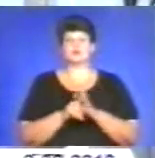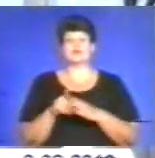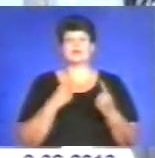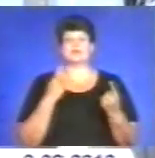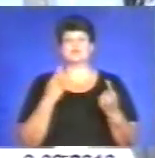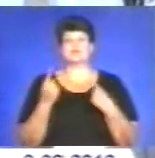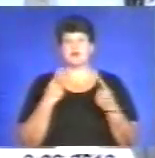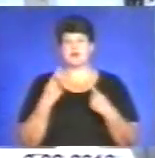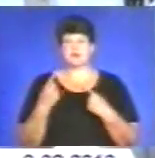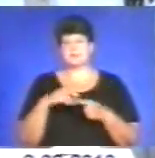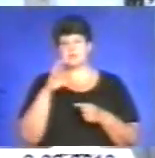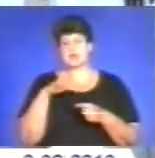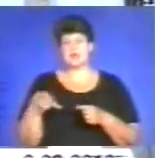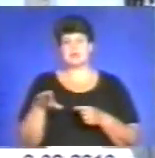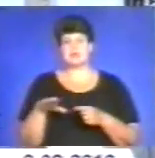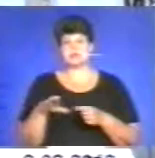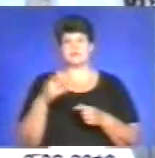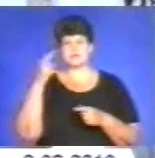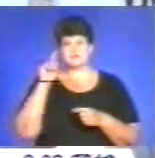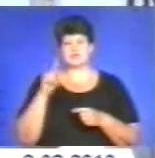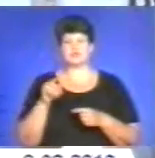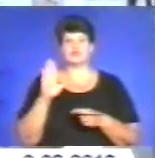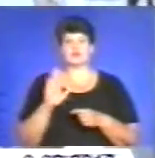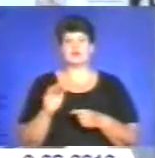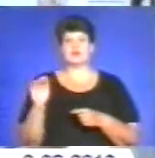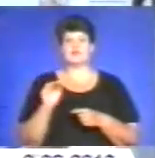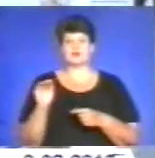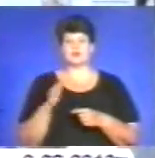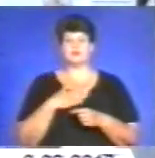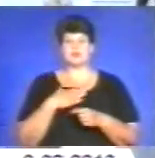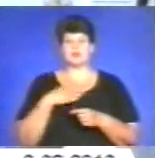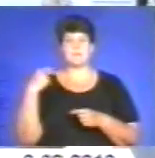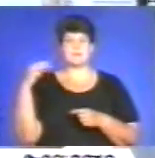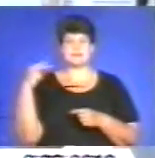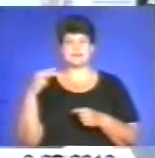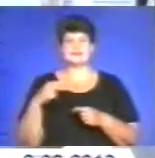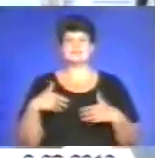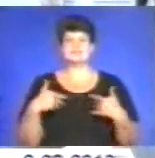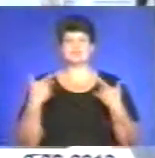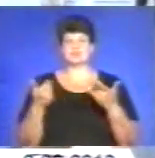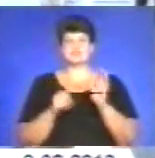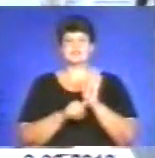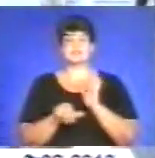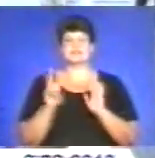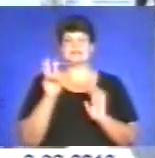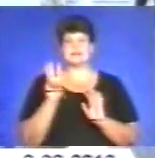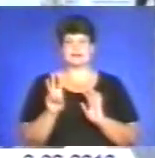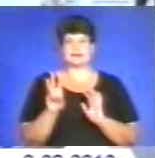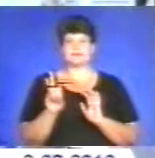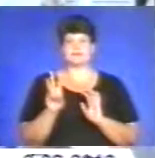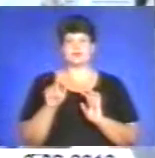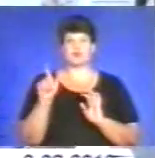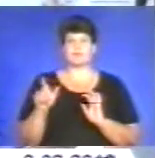країною, ви знаєте, що до Вільтора Федоровича, до нашого президента, звернулись 63 громадяни